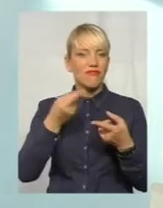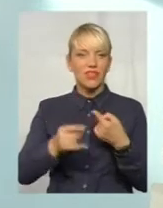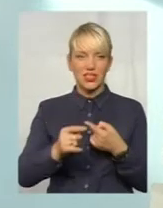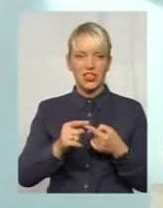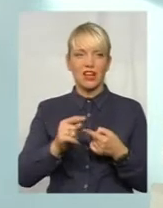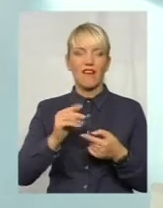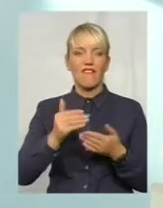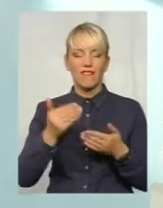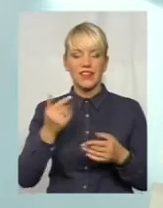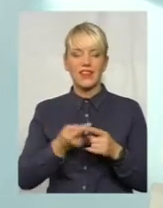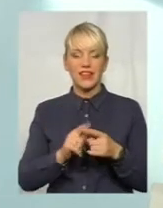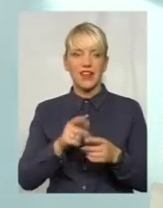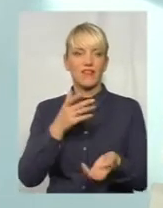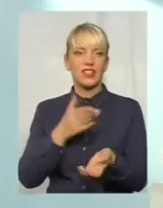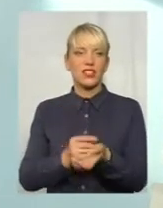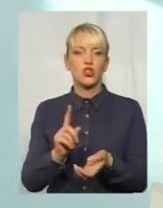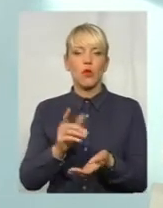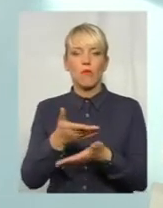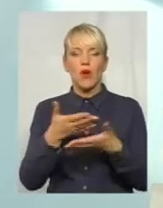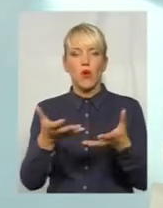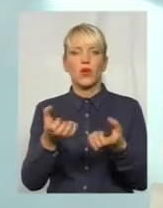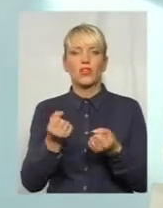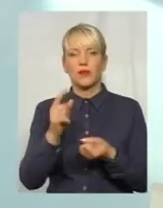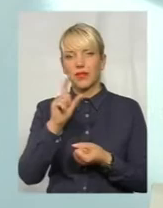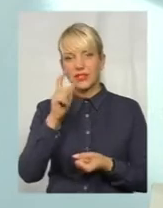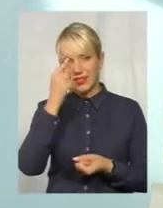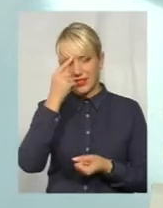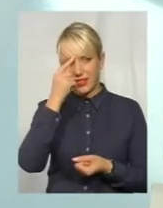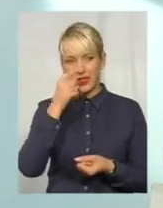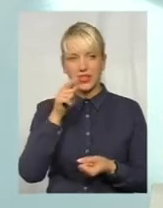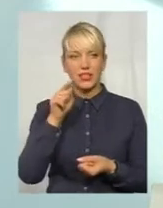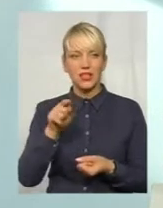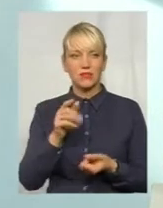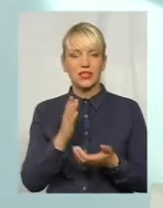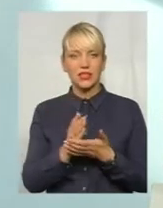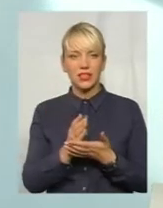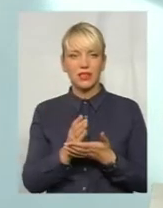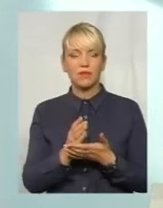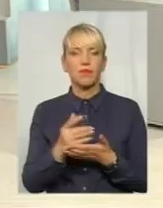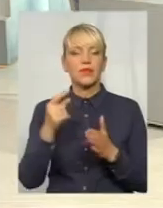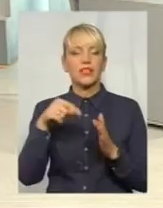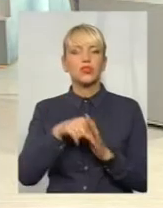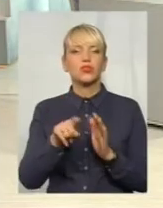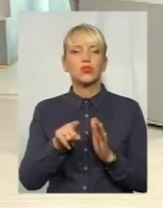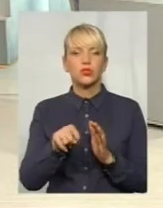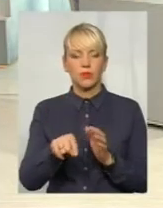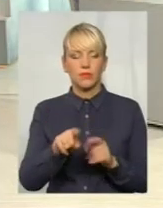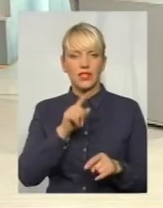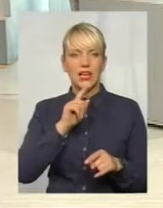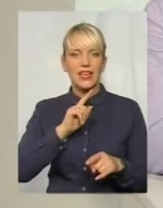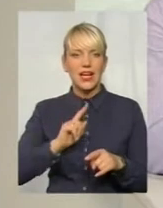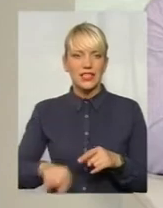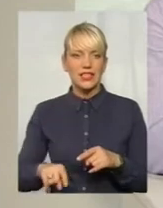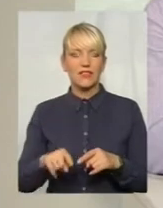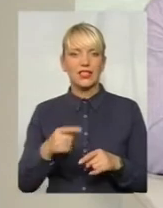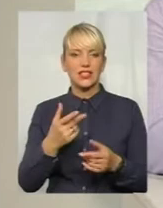вакцини, що ми зараз отримали з Індії. Вона містить собі цільноклітинний кашлюковий компонент. Що це значить? Саме реактивним цій